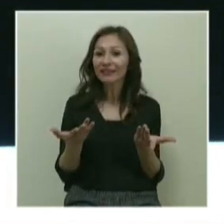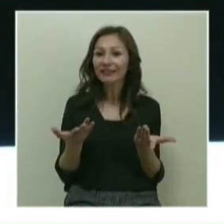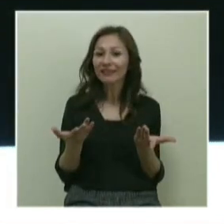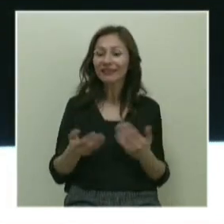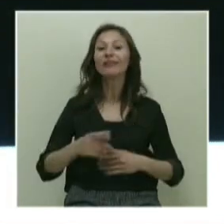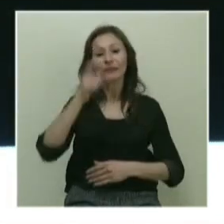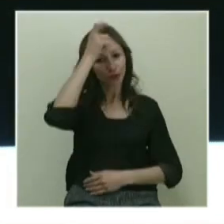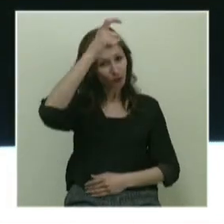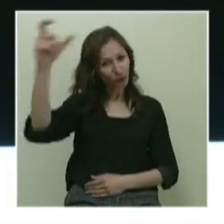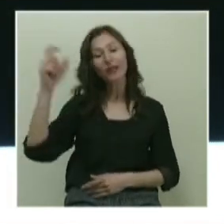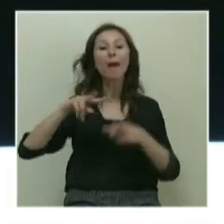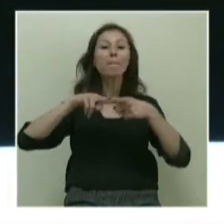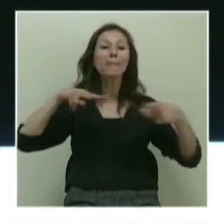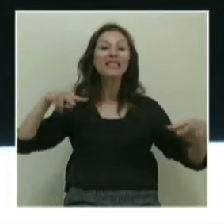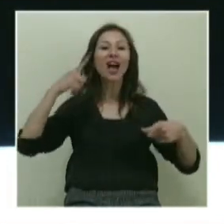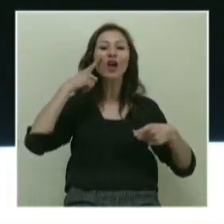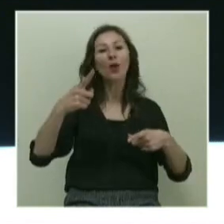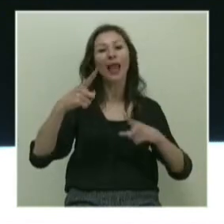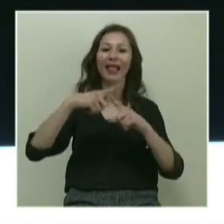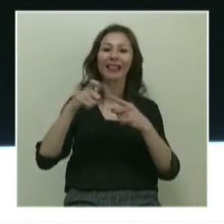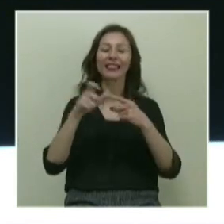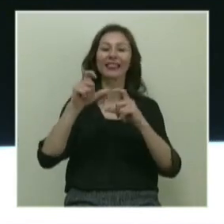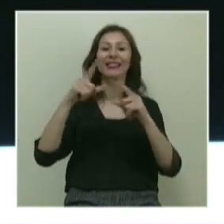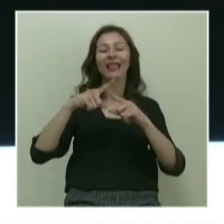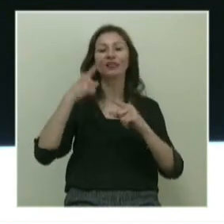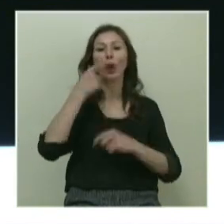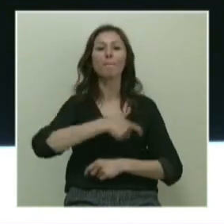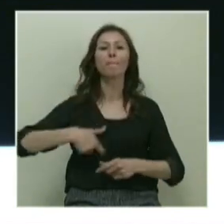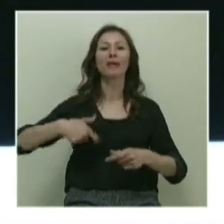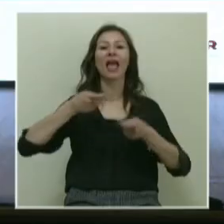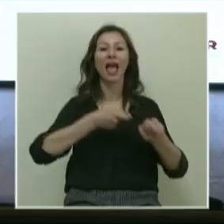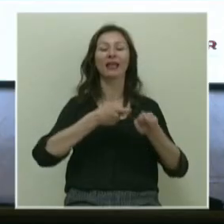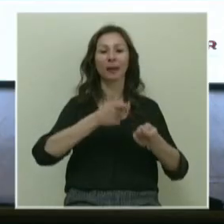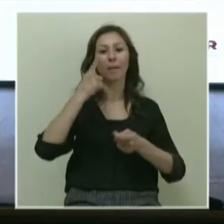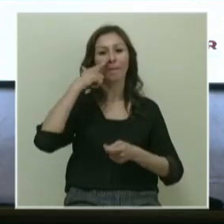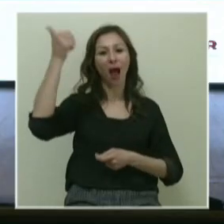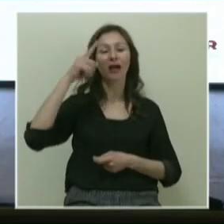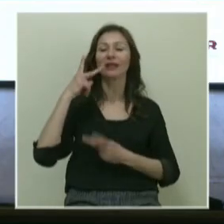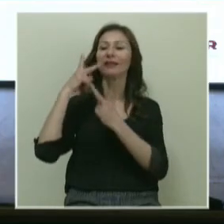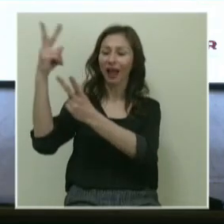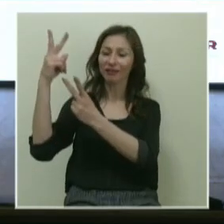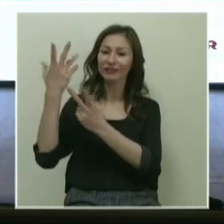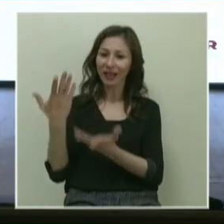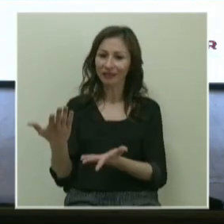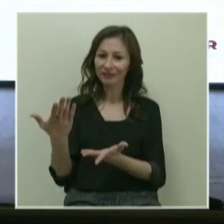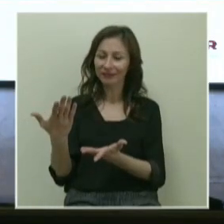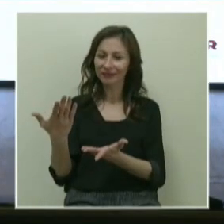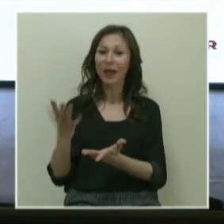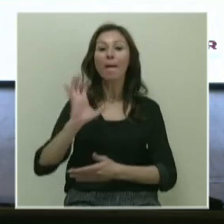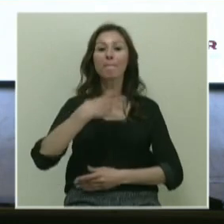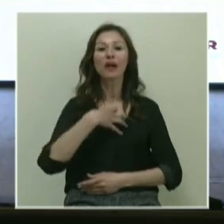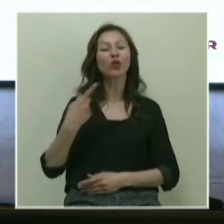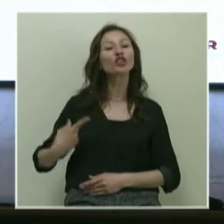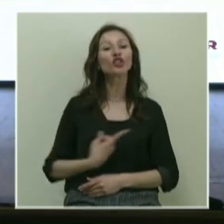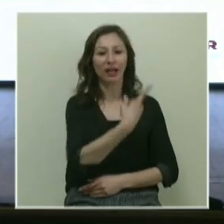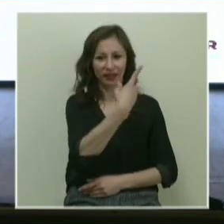Türkiye pizza testlerini reddetti Milli Eğitim Bakanlığı. Ben bu yüzden bir Milli Eğitim Bakanı tarafından patrona